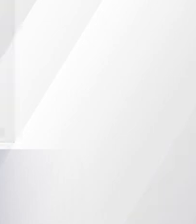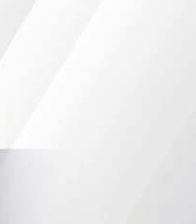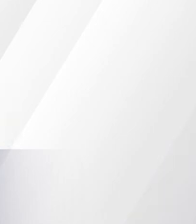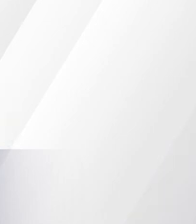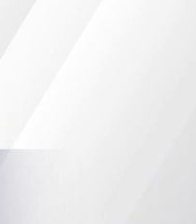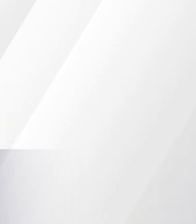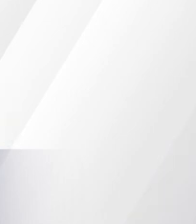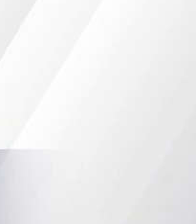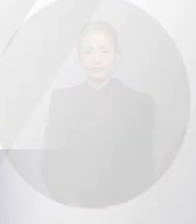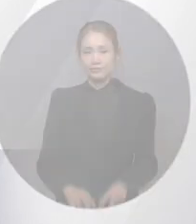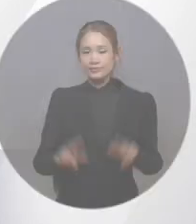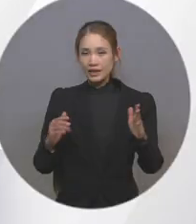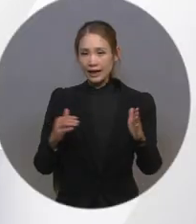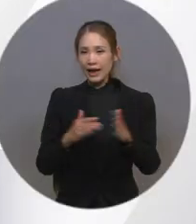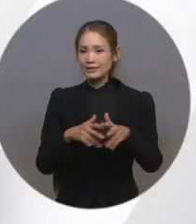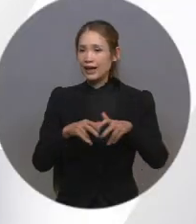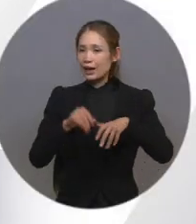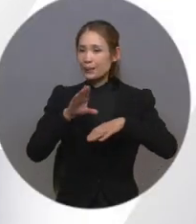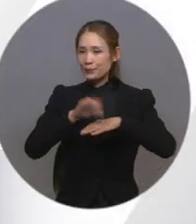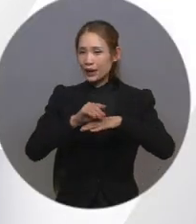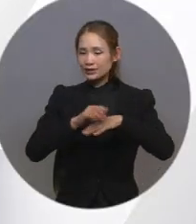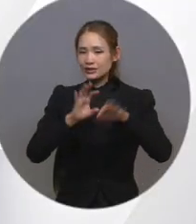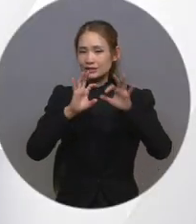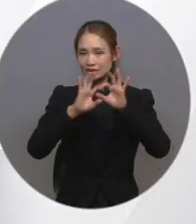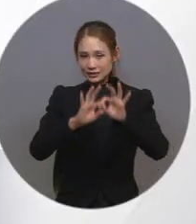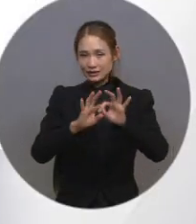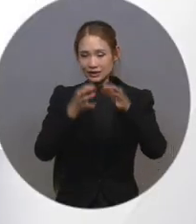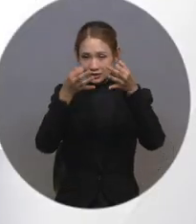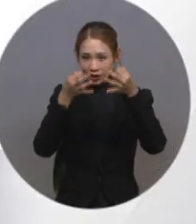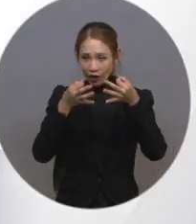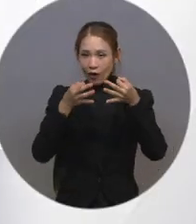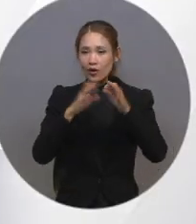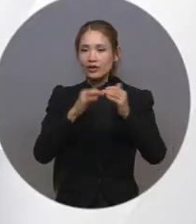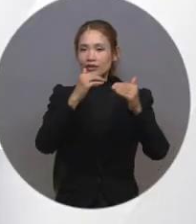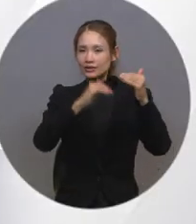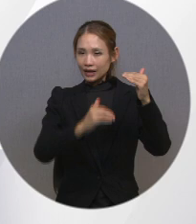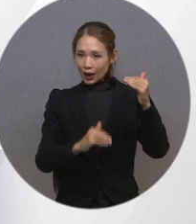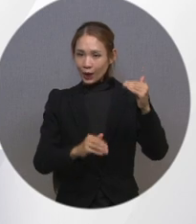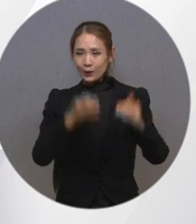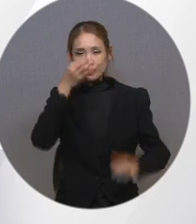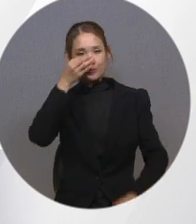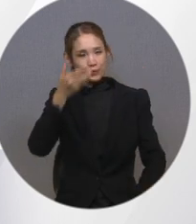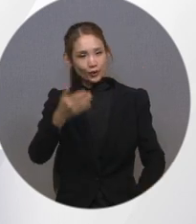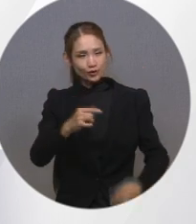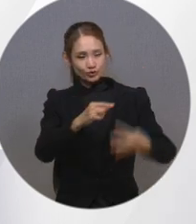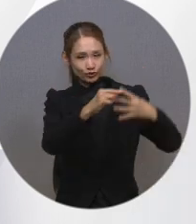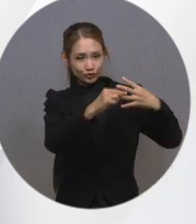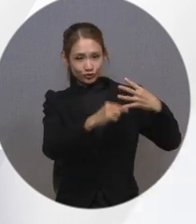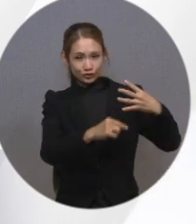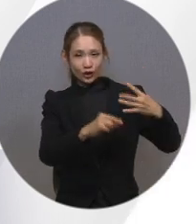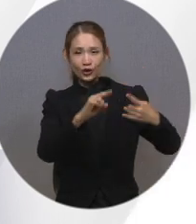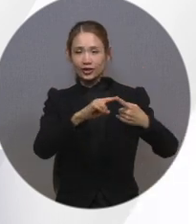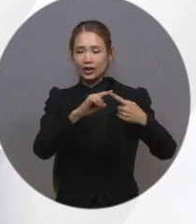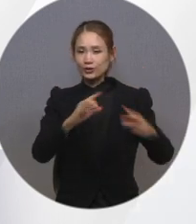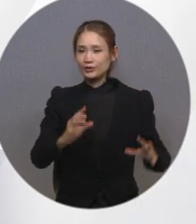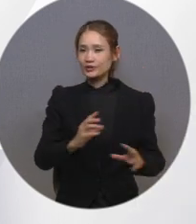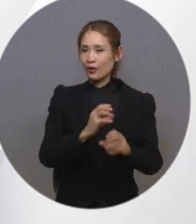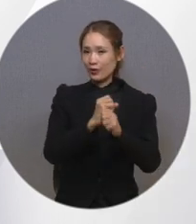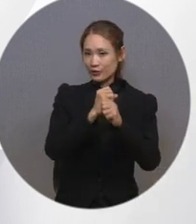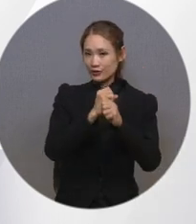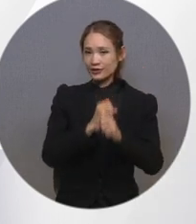지금까지 장애인 방송 시청과 관련된 내용에 대해 살펴보았는데요. 순서대로 정리해 볼 수 있도록 하겠습니다.